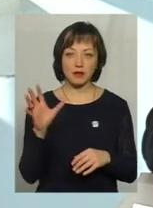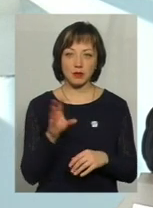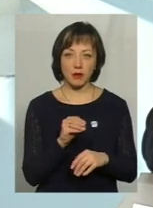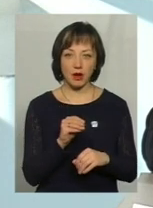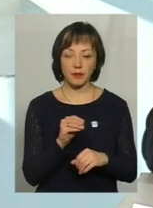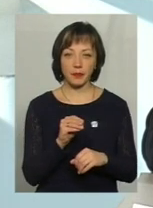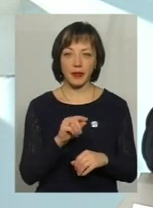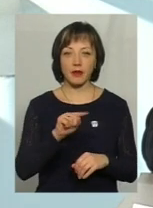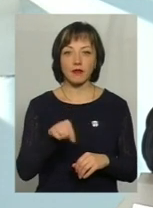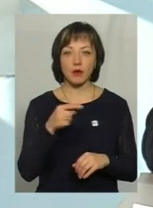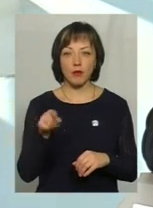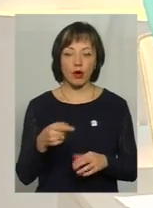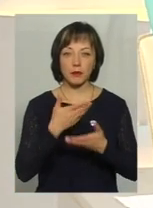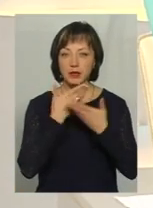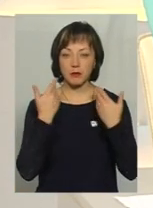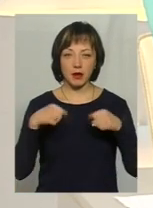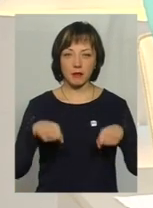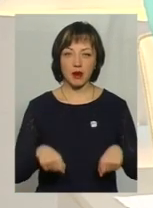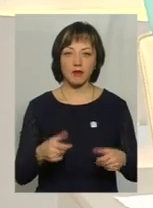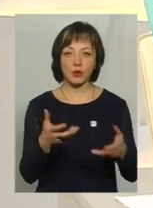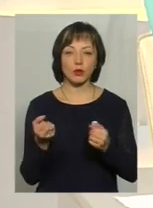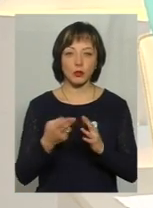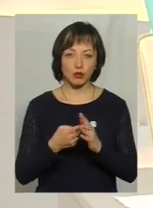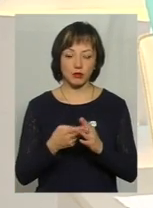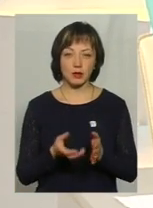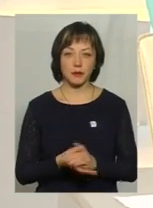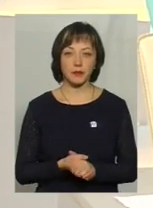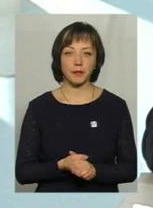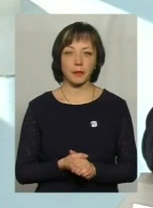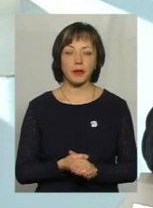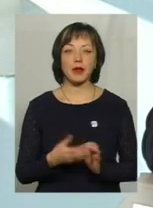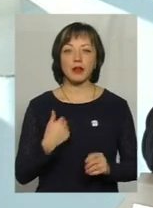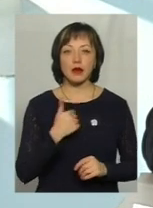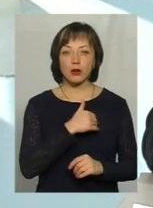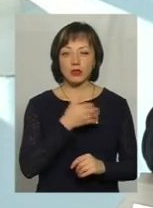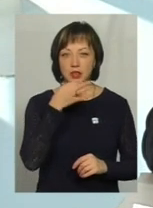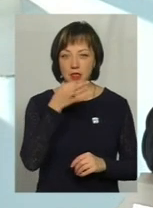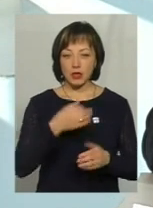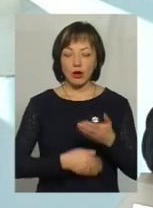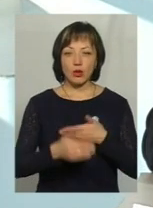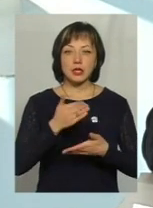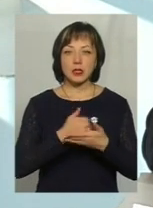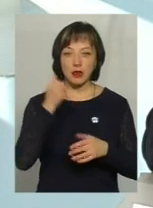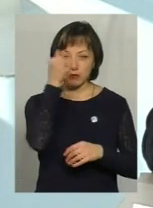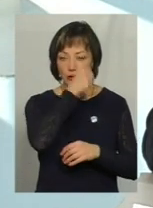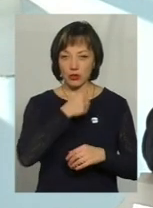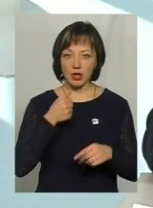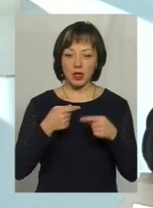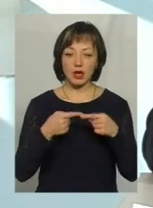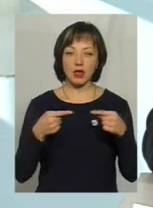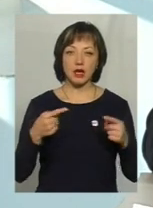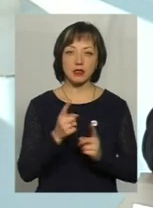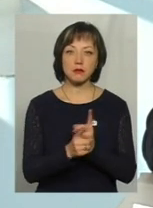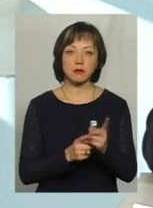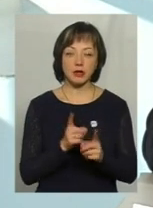вимогами не має права на отримання субсидії. Я вам хочу зазначити, що останніми роками ряд суттєвих